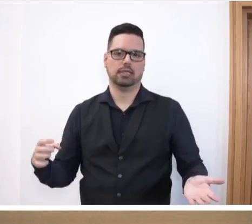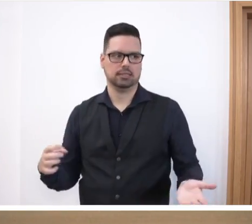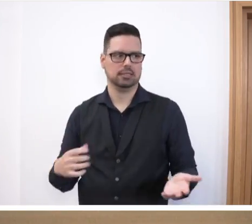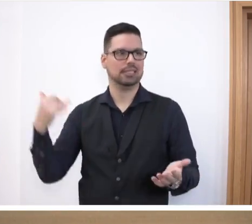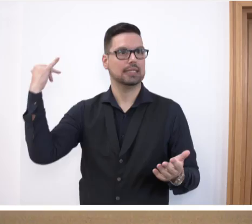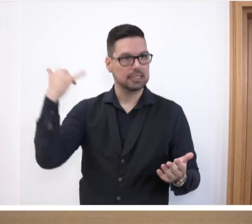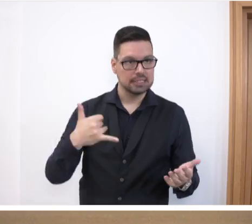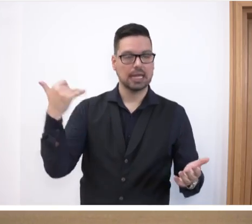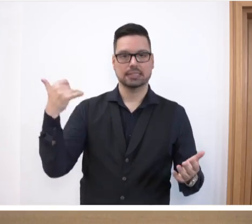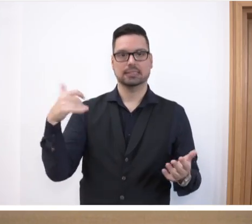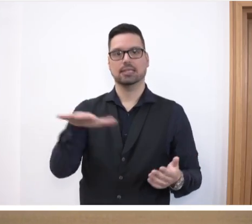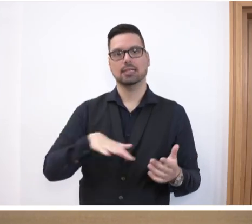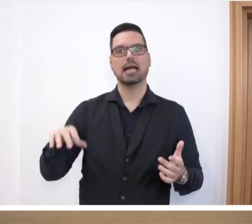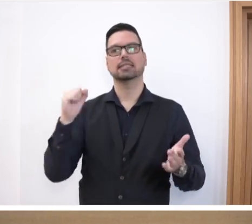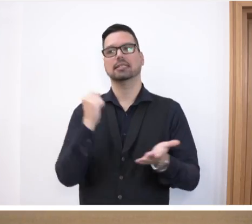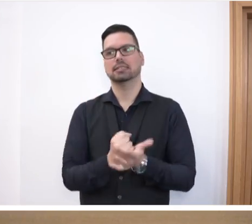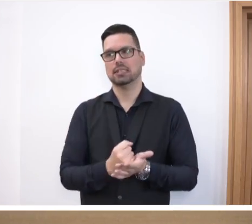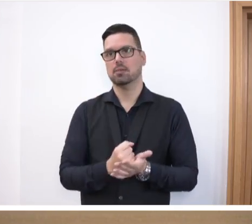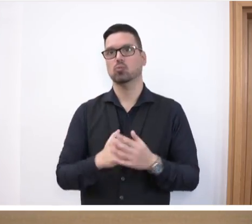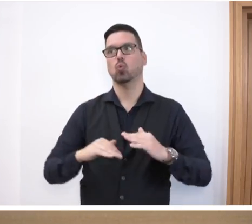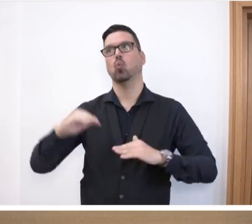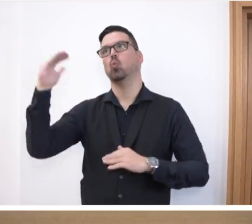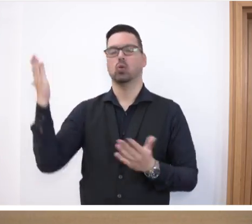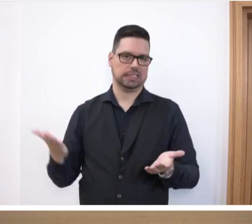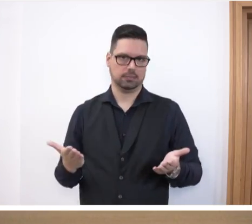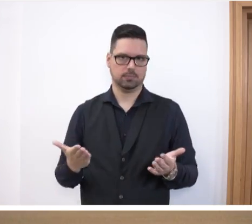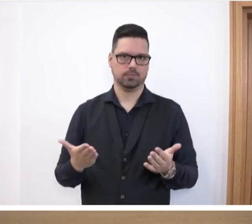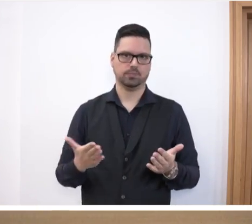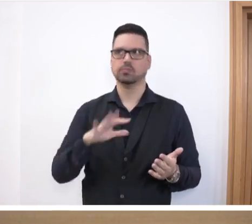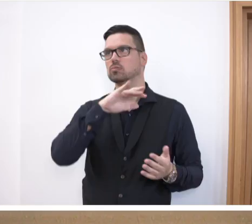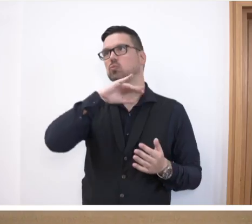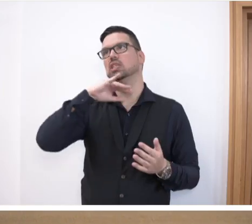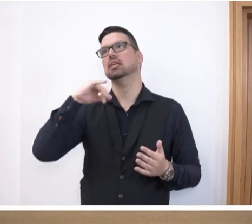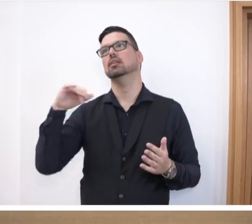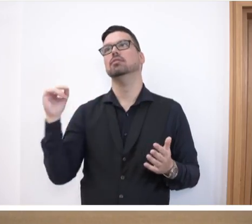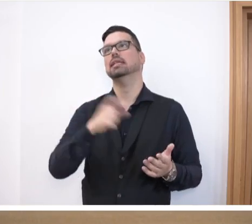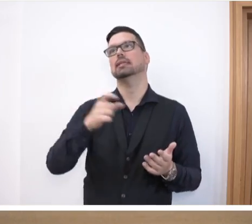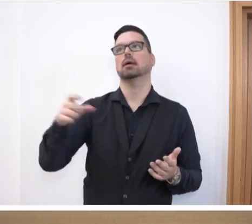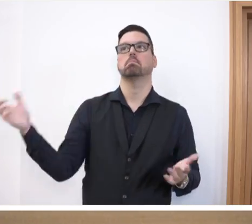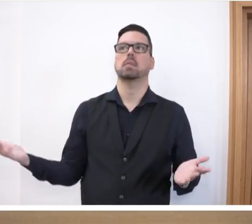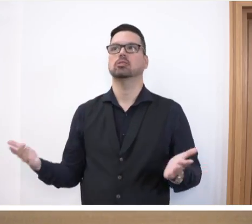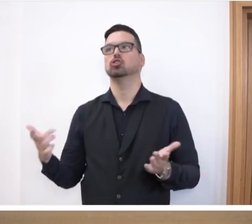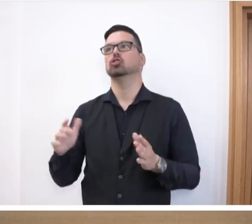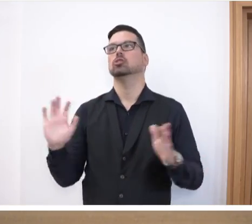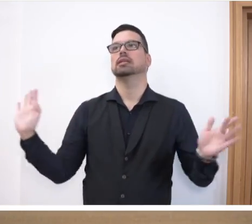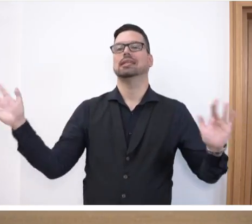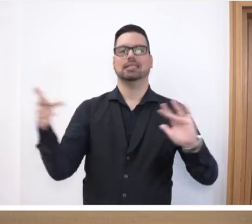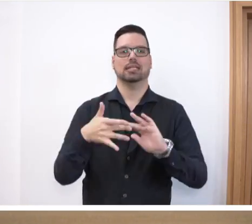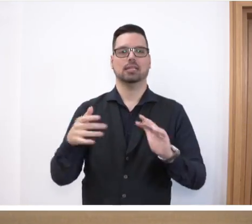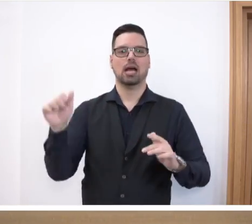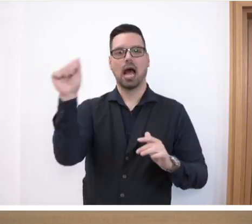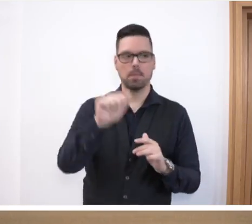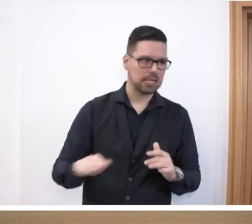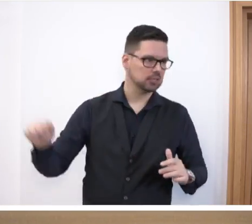Jetzt tut das langsam wieder hochkommen. Wir haben viele Menschen, die halt die Internetseiten, Amazon